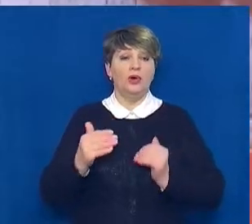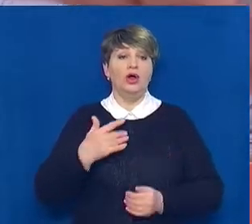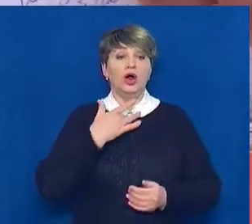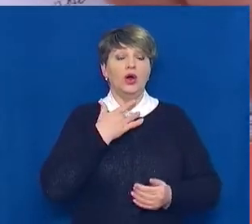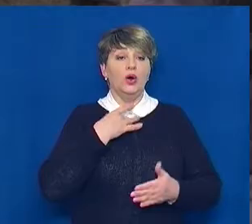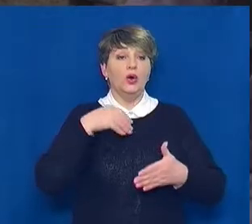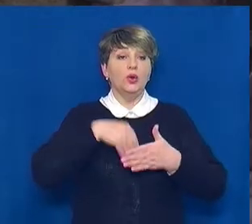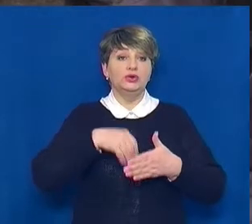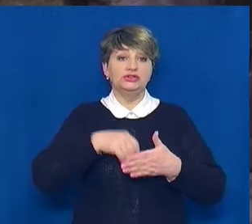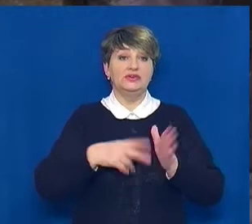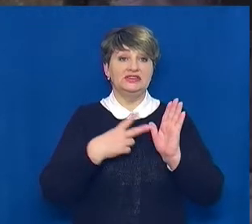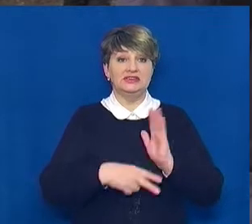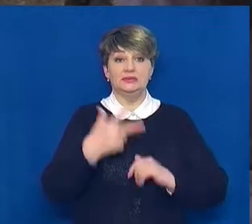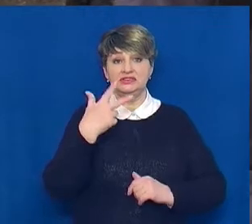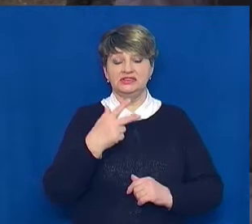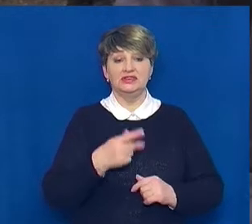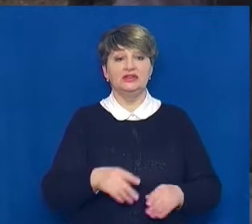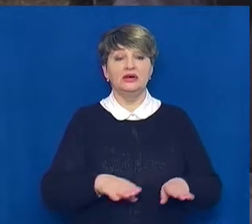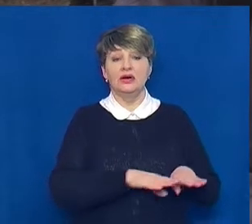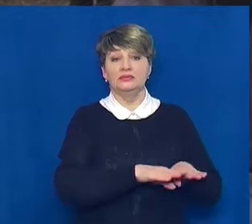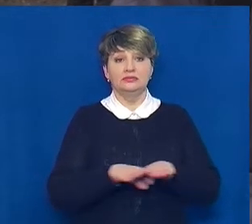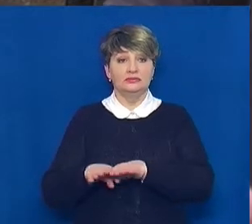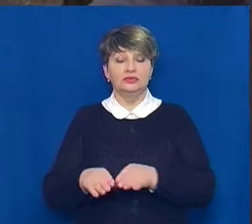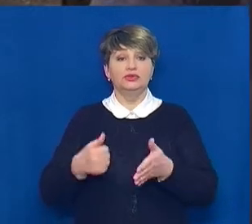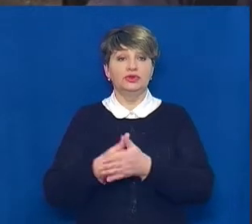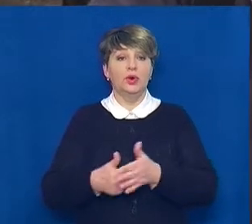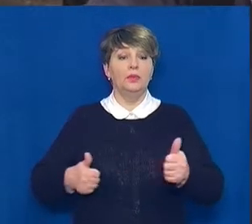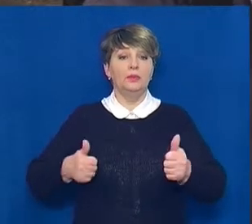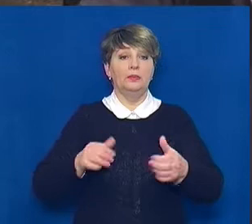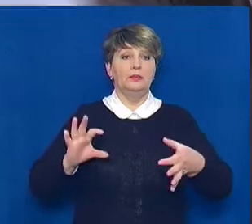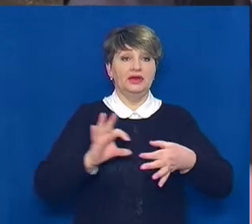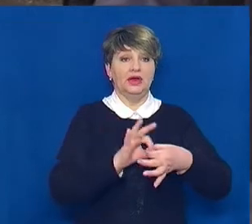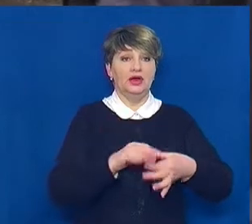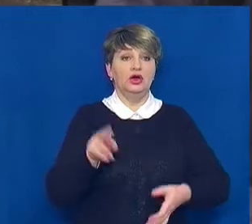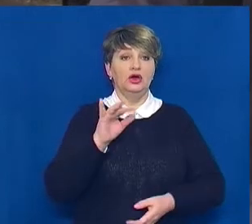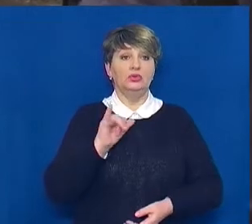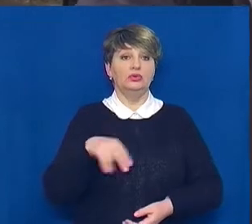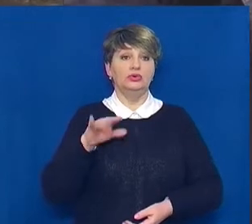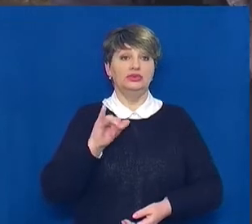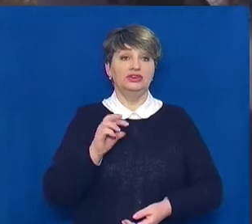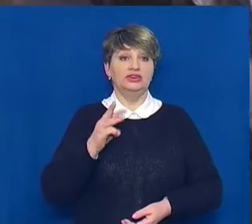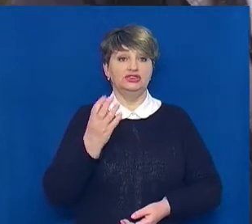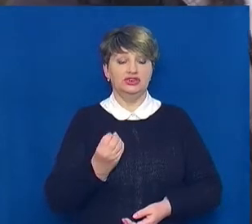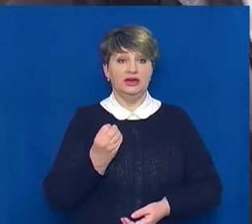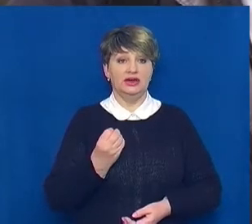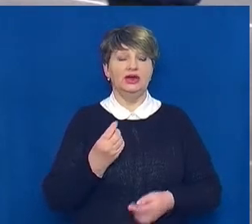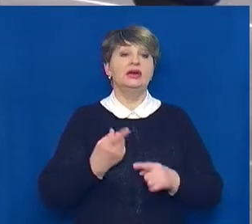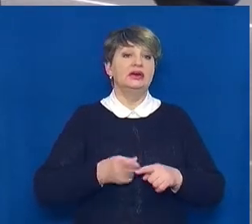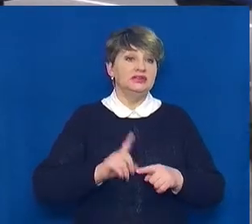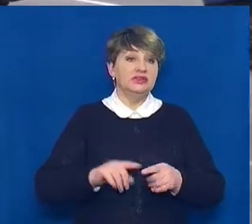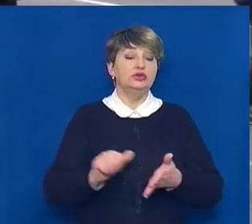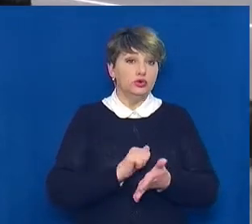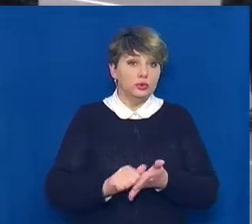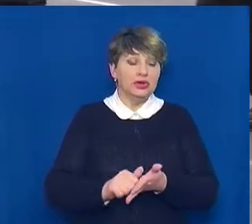особи, одноголосні, за приєднання до будища. Документ – документ. Але це не влаштувало деяких депутатів.